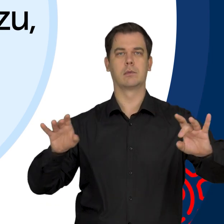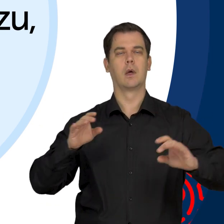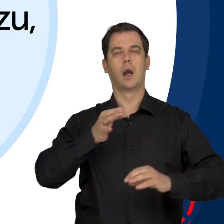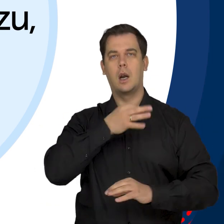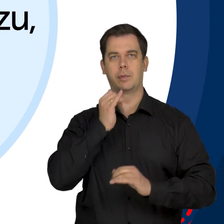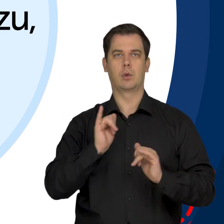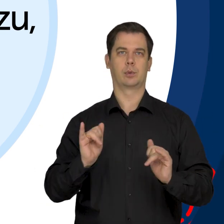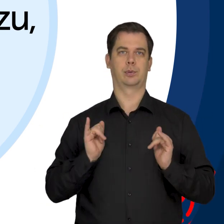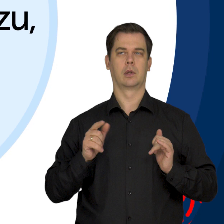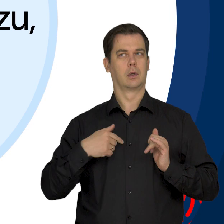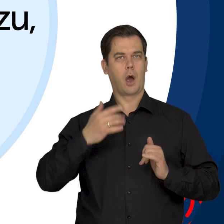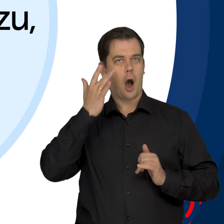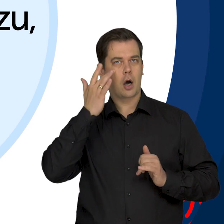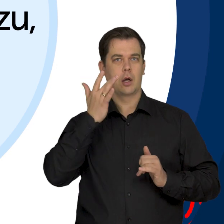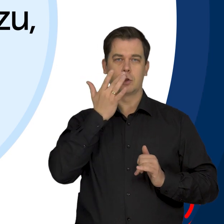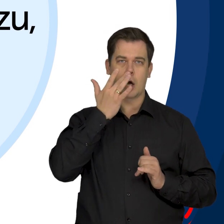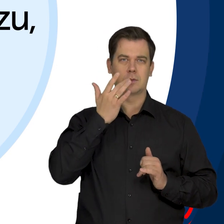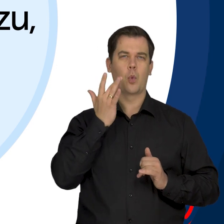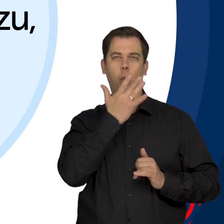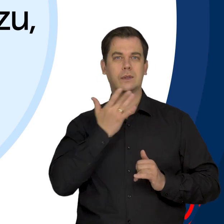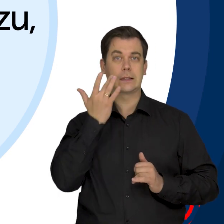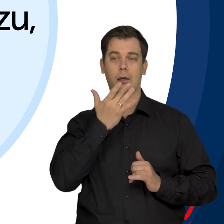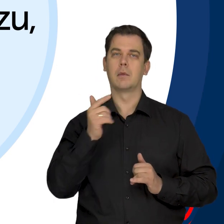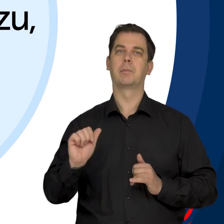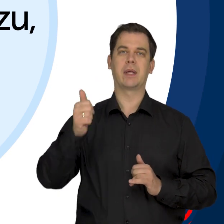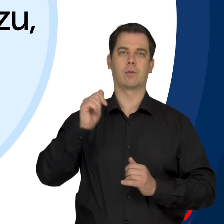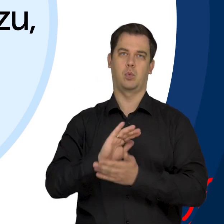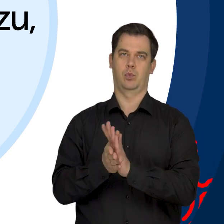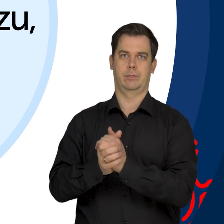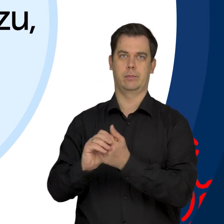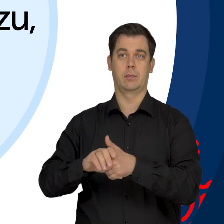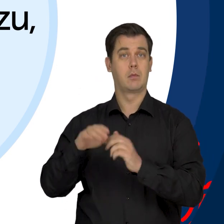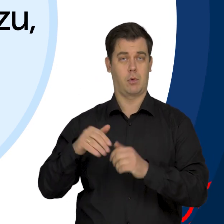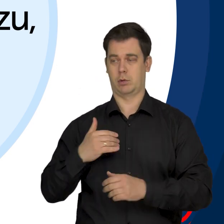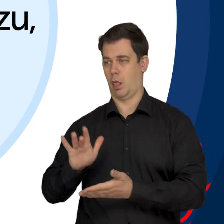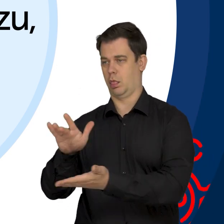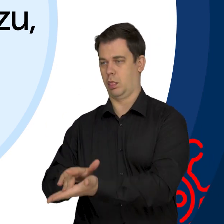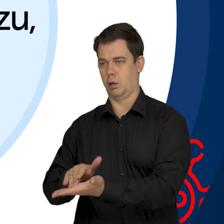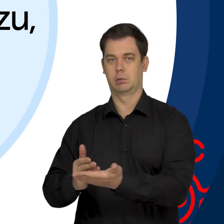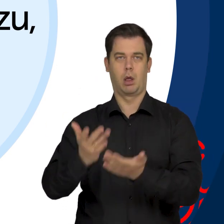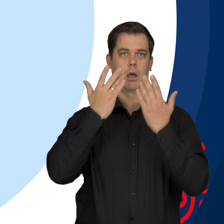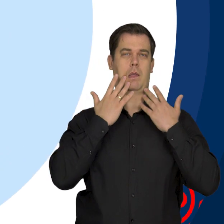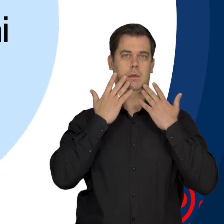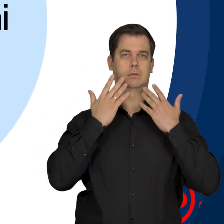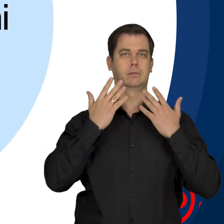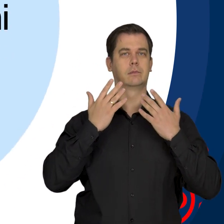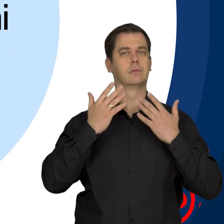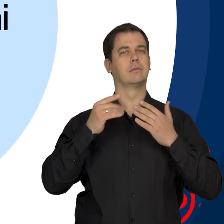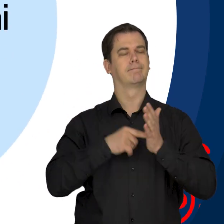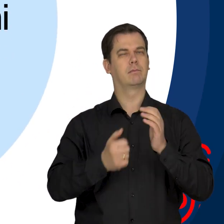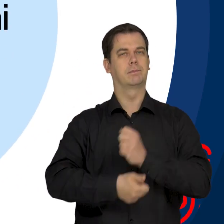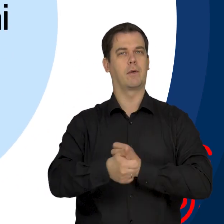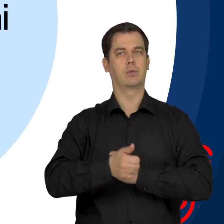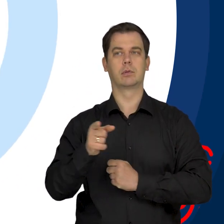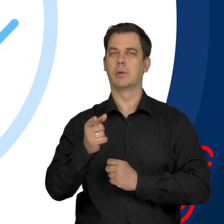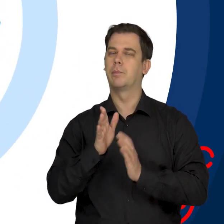unikaj dotykania oczu, nosa lub ust nieumytymi rękami, aby nie przenieść wirusa z powierzchni na siebie. Z tego